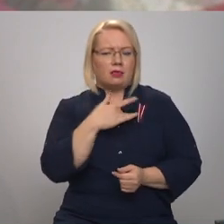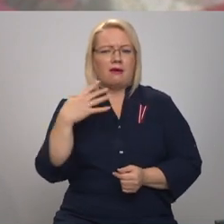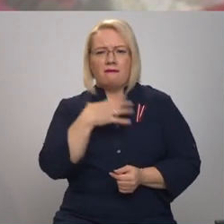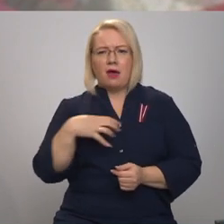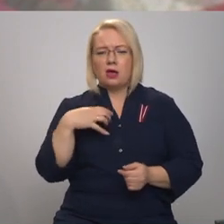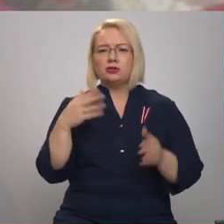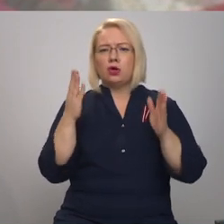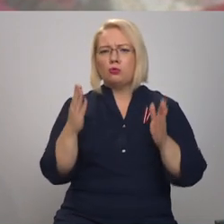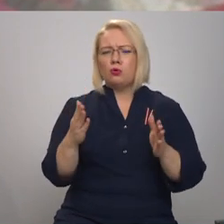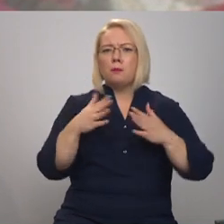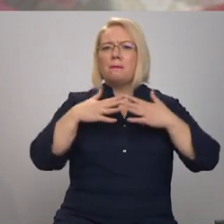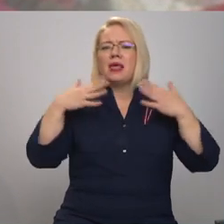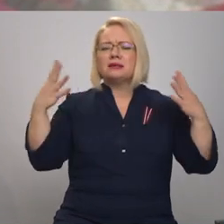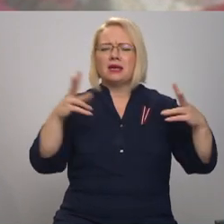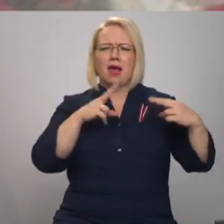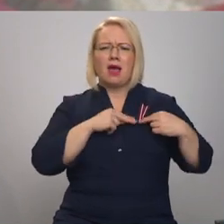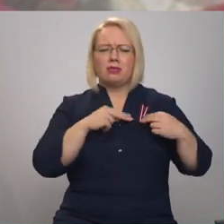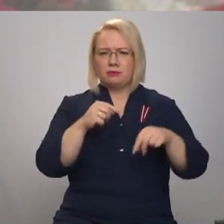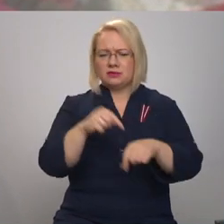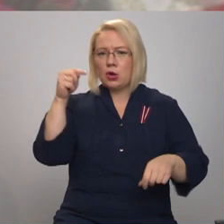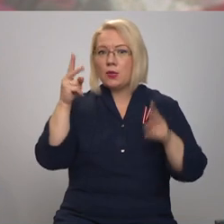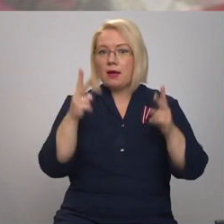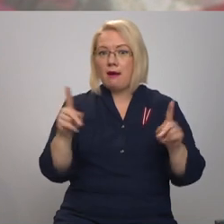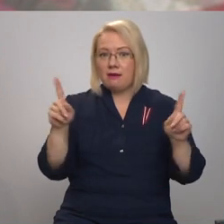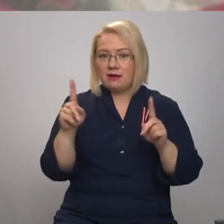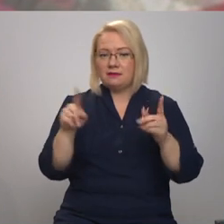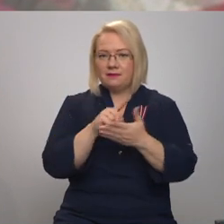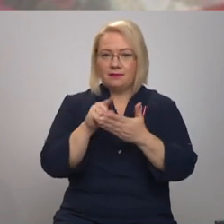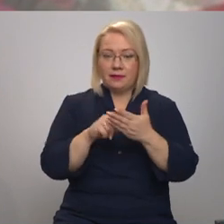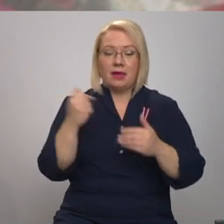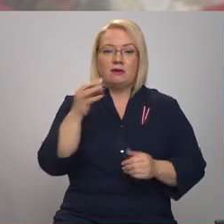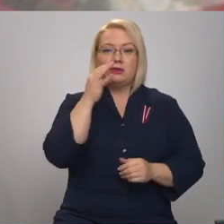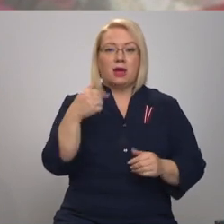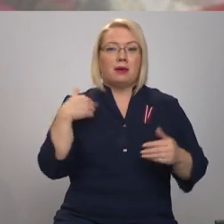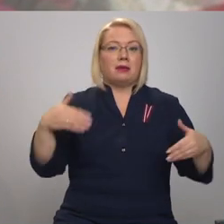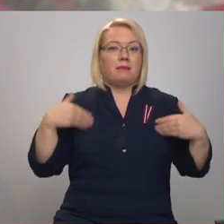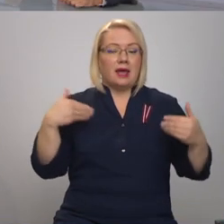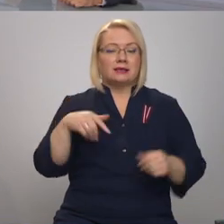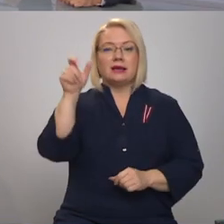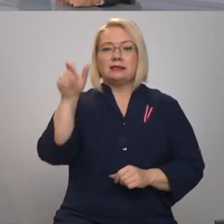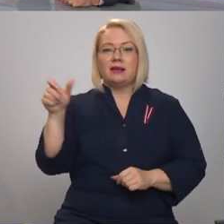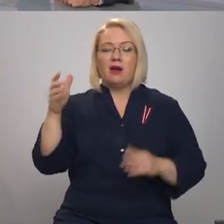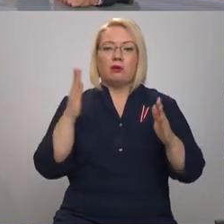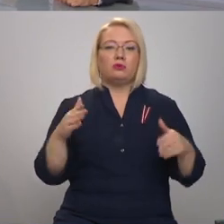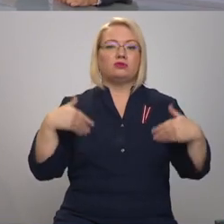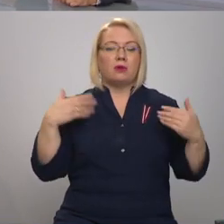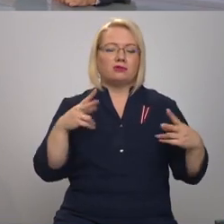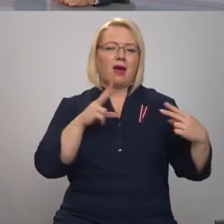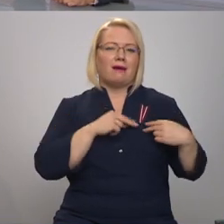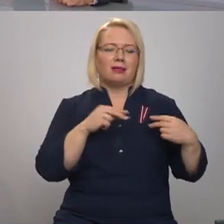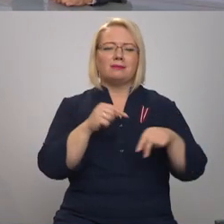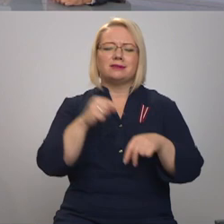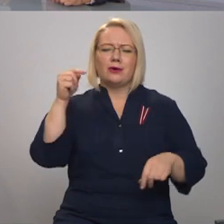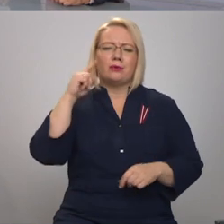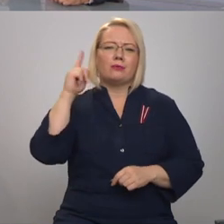milzīgai gandarījuma sajūtā jums. Kā ir? Man ir prieks par to, ka cilvēkiem būs prieks. Tā gandarījuma sajūta, protams,